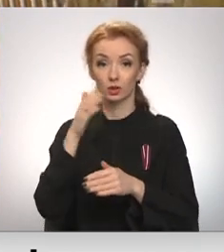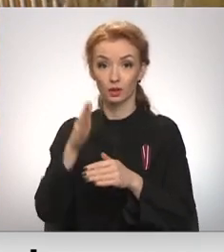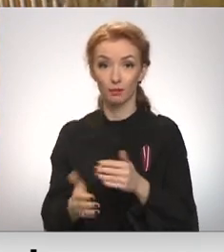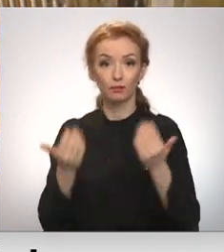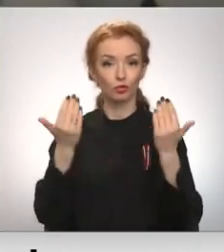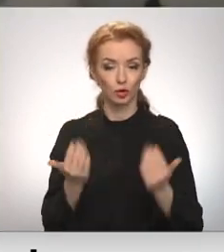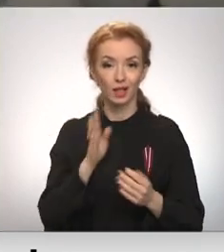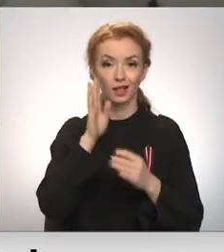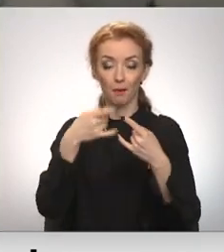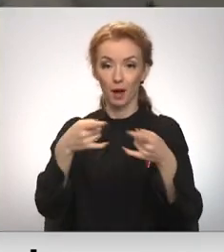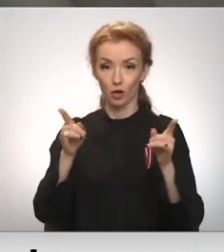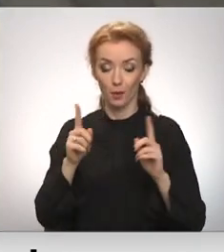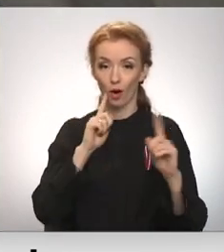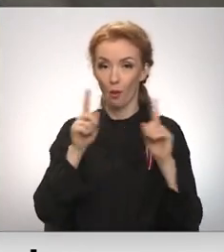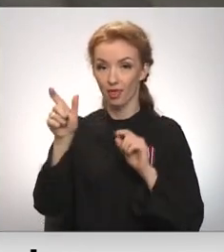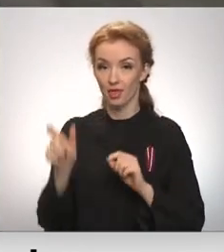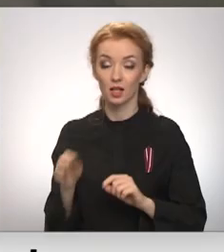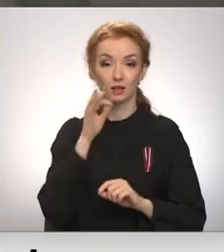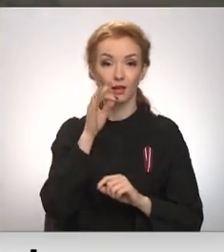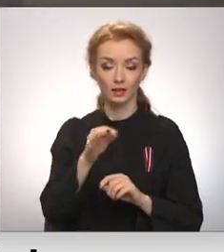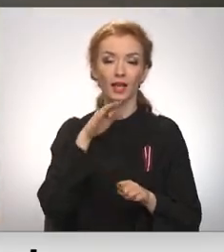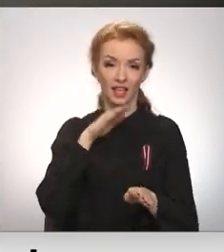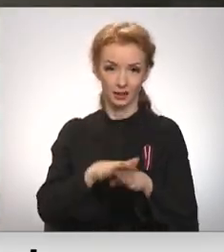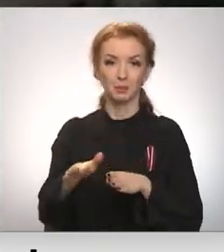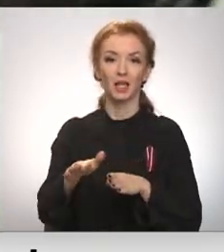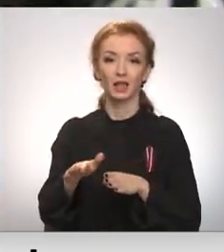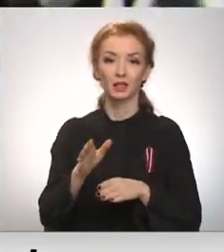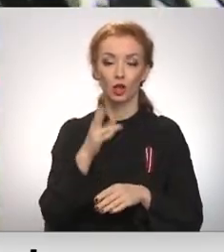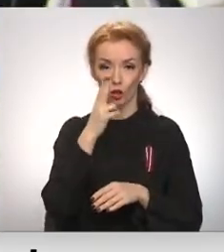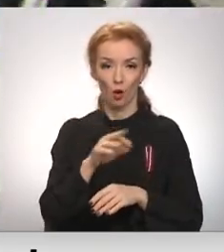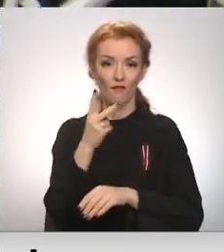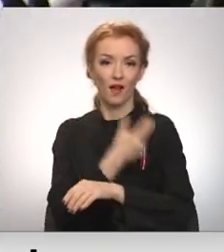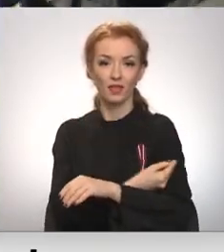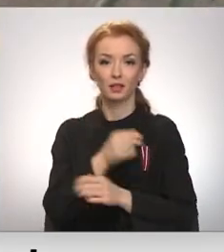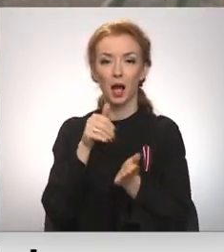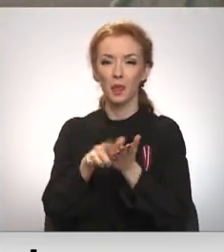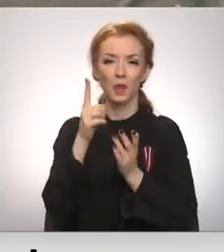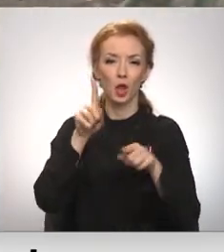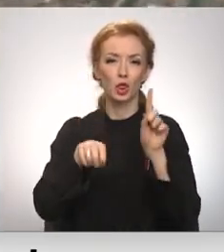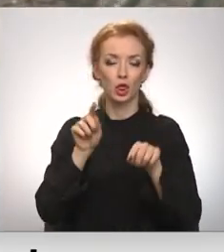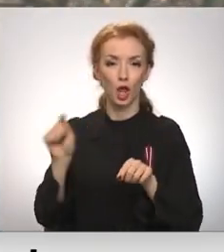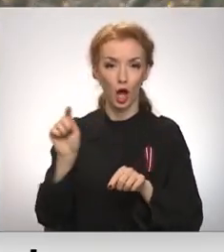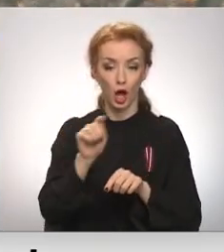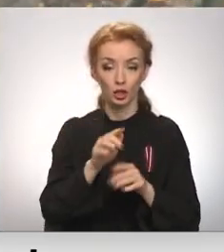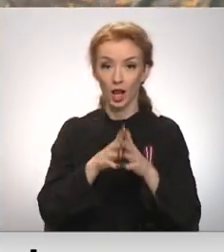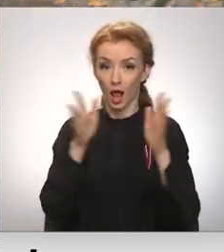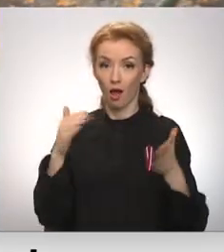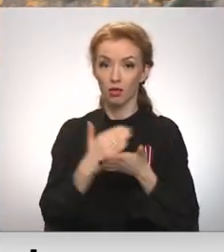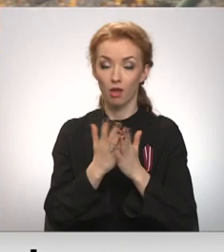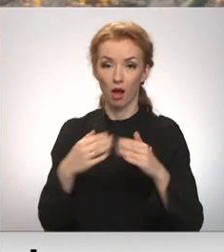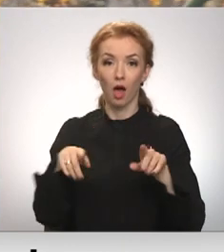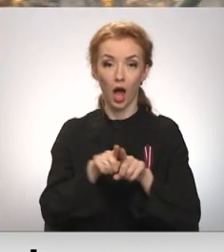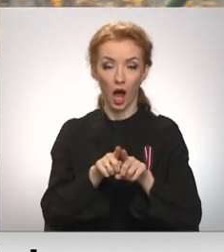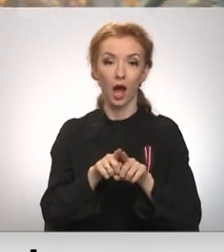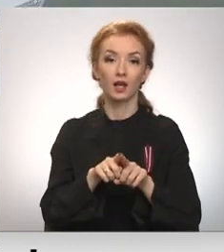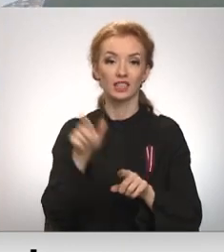Šodien raidījumā rīta panurāma komandieris sacīja uzdevums pabeigts. No vakcinēšanās attiecies vien retais. Liels vakcinēto skaits ir arī bruņoto spēku